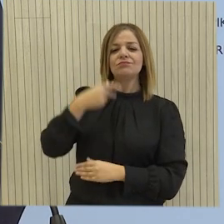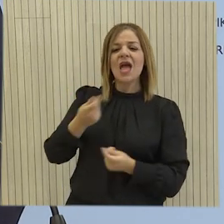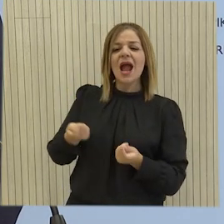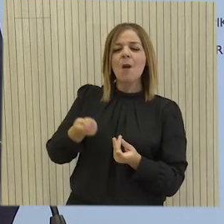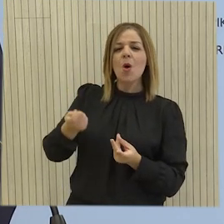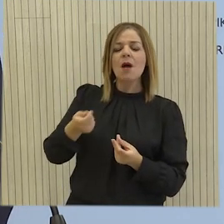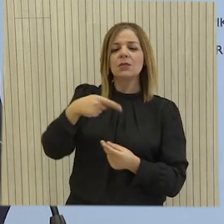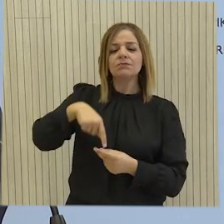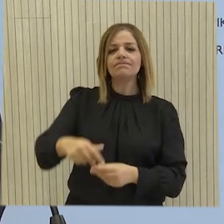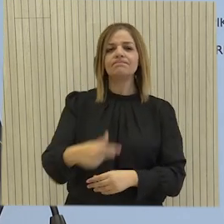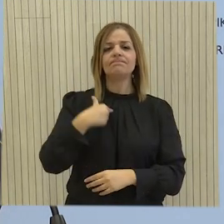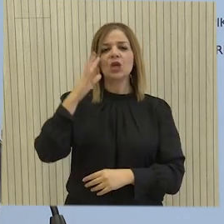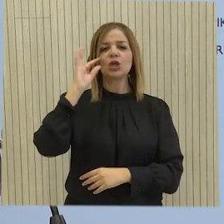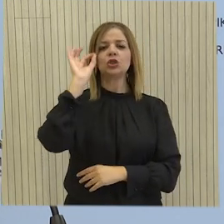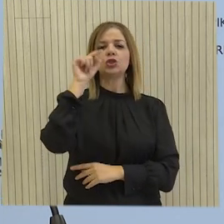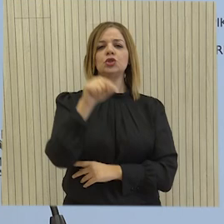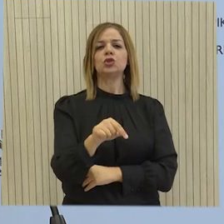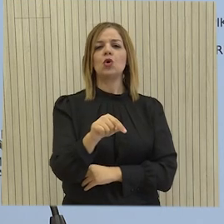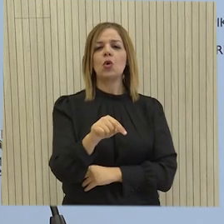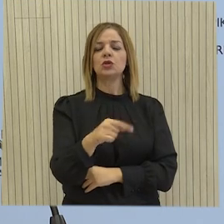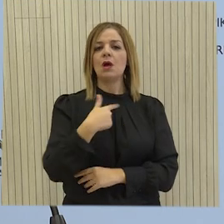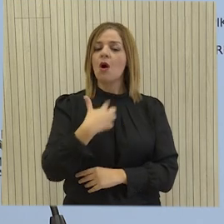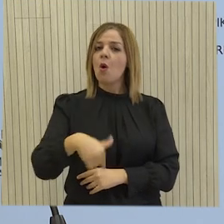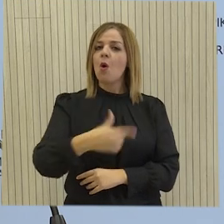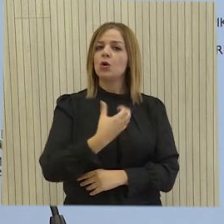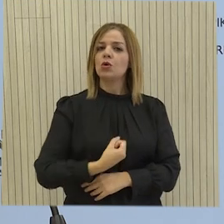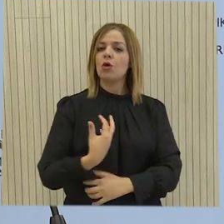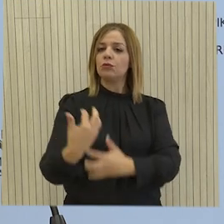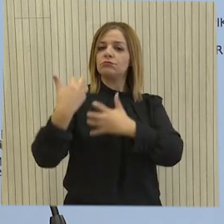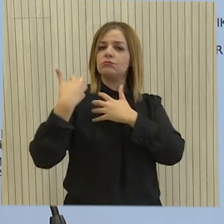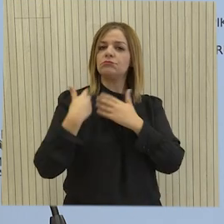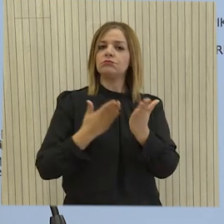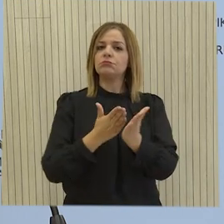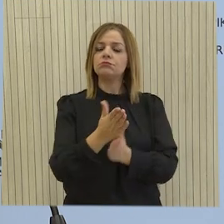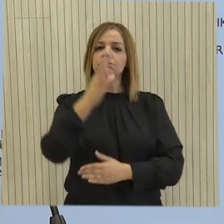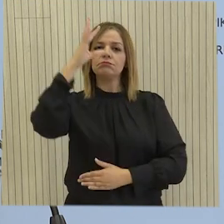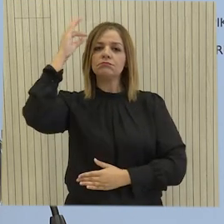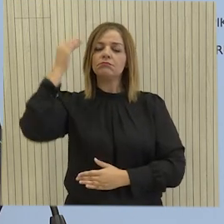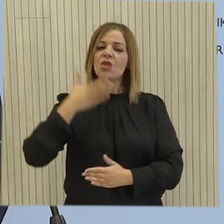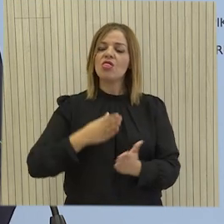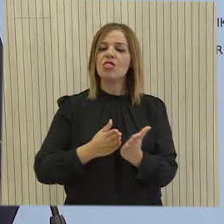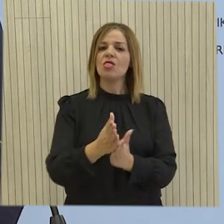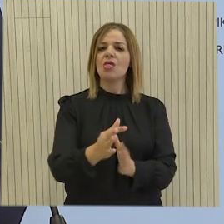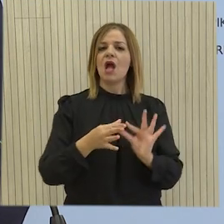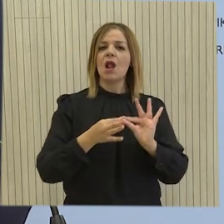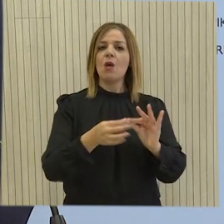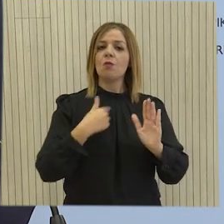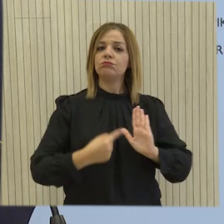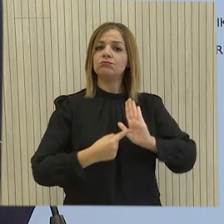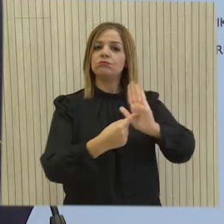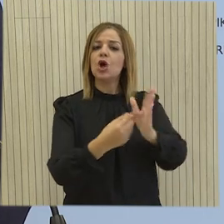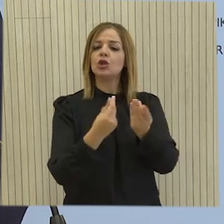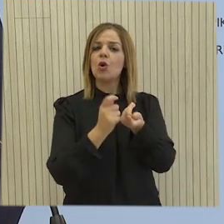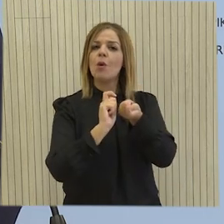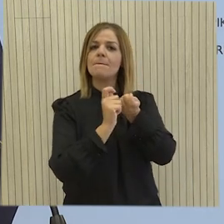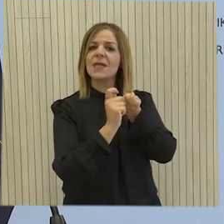αποτελεί αδιαπραγμάτευτη μας αποστολή. Στον ίδιο δρόμο της υπευθυνότητας, της σύνεσης και του οράματος θα συνεχίσουμε να παρουσιάζουμε πολιτικές και